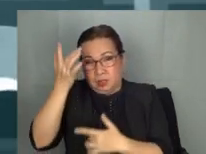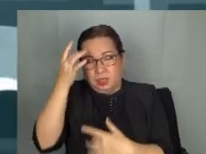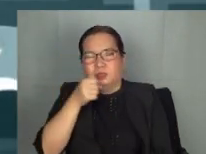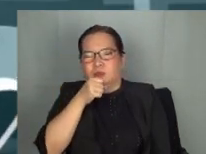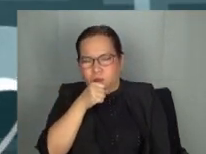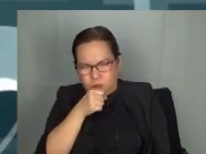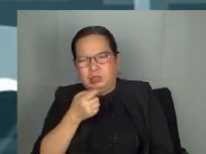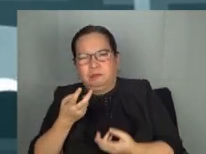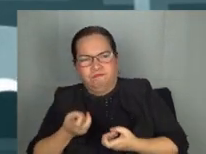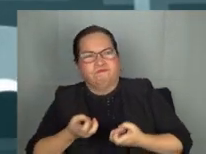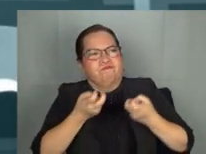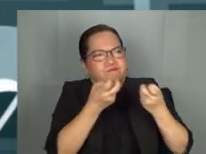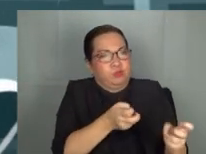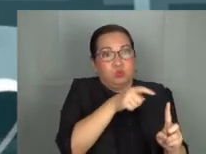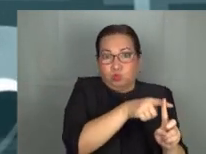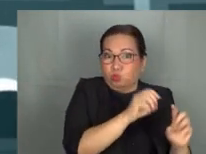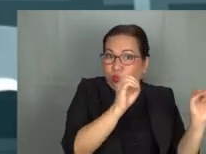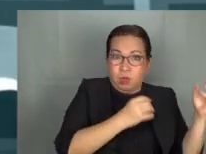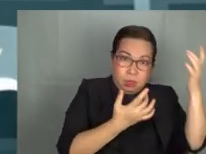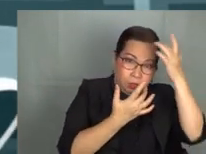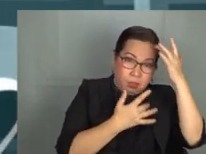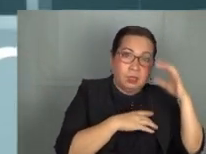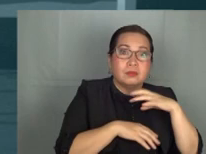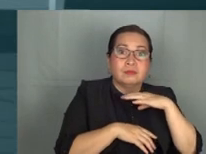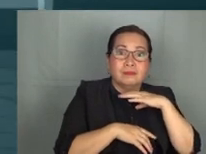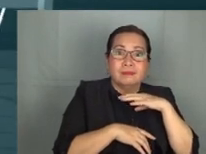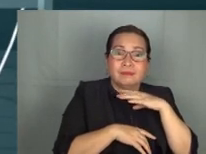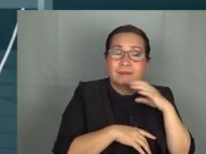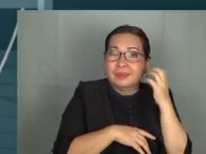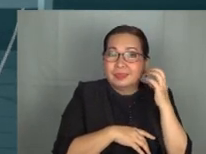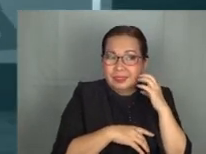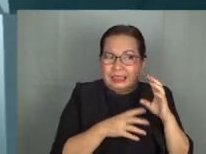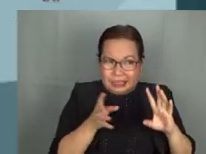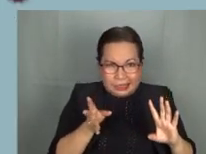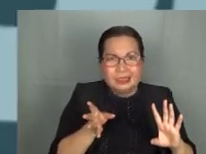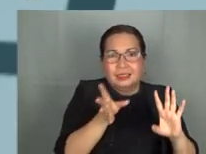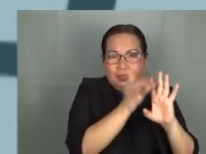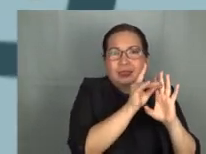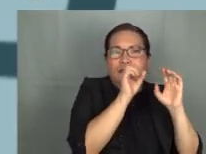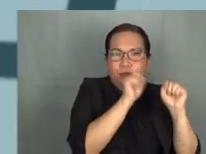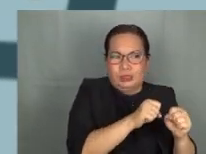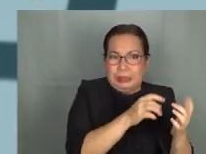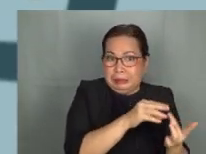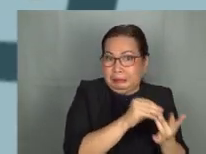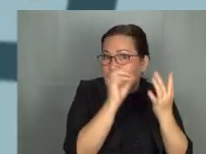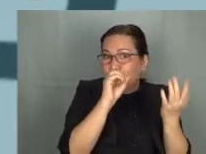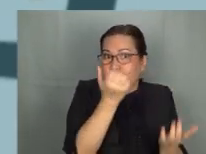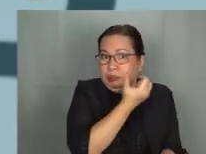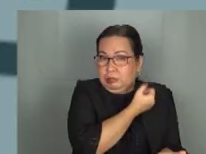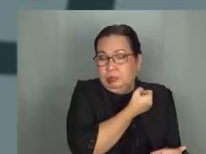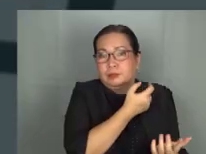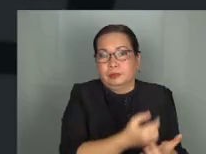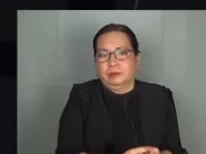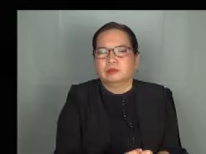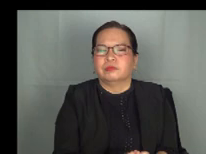na inubuhan o binahingan ng isang taong may tigdas at maaaring malanghap ng isang taong hindi protektado